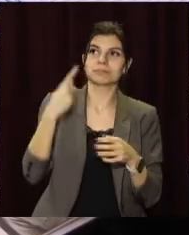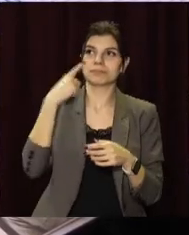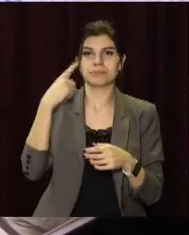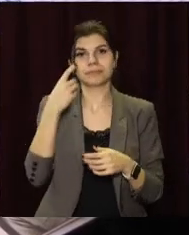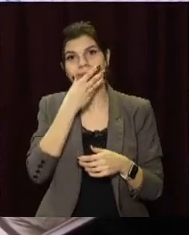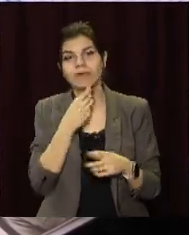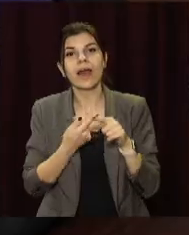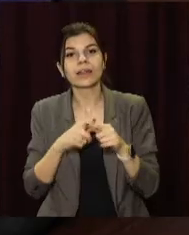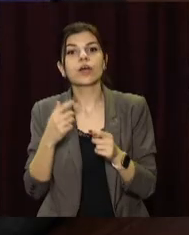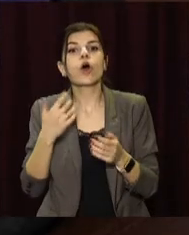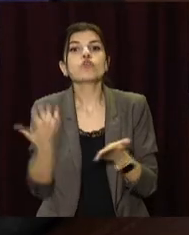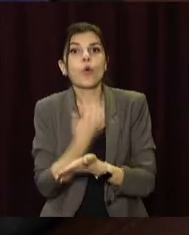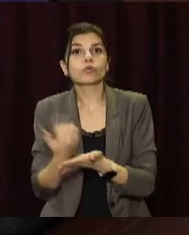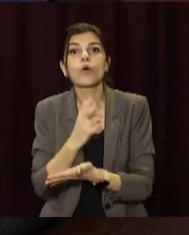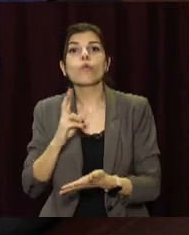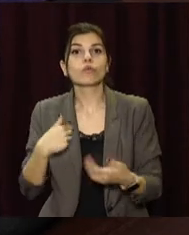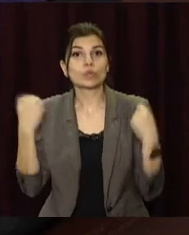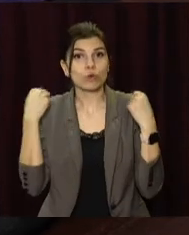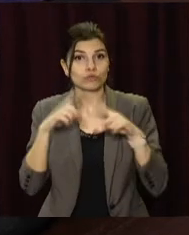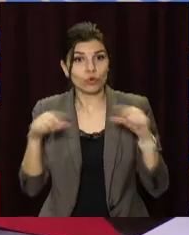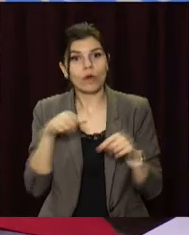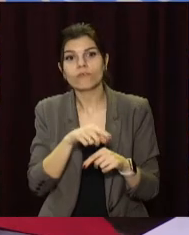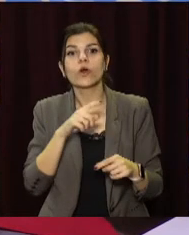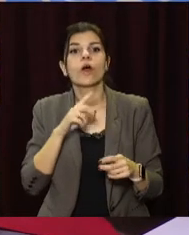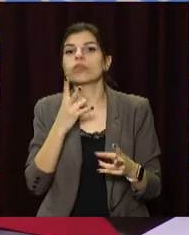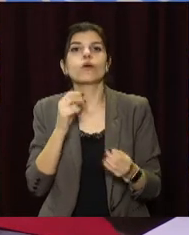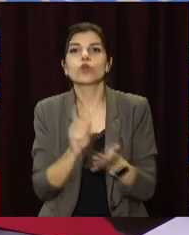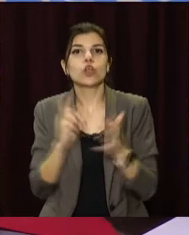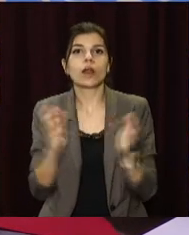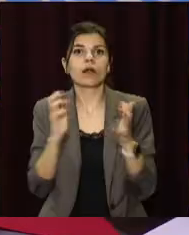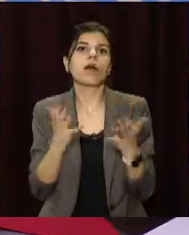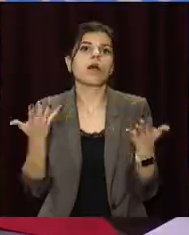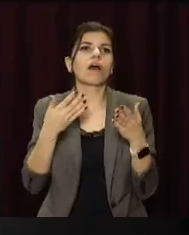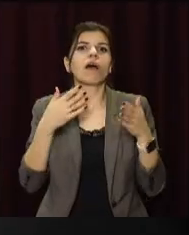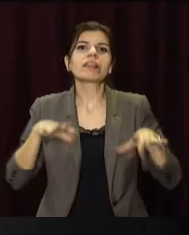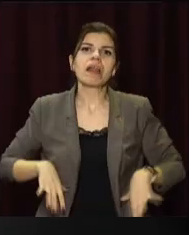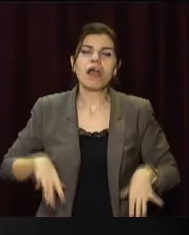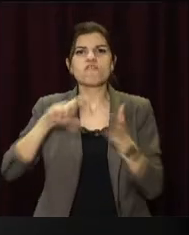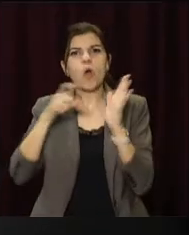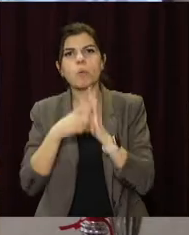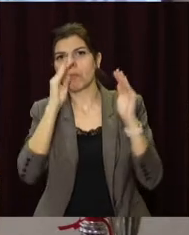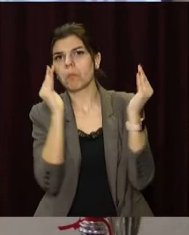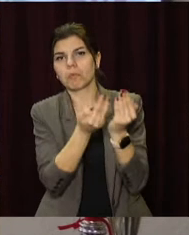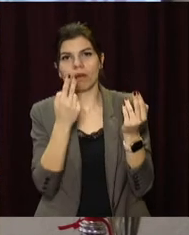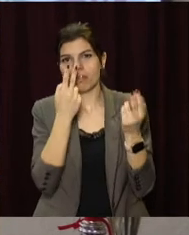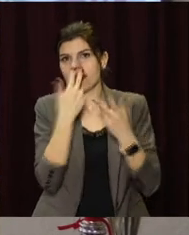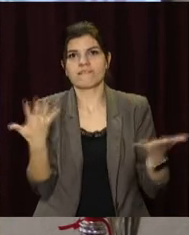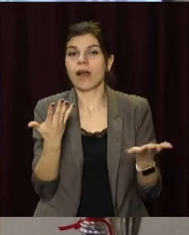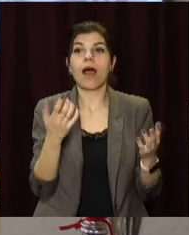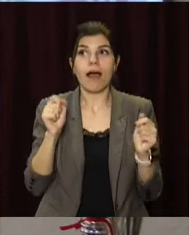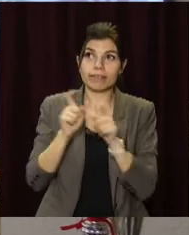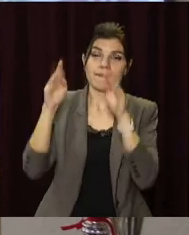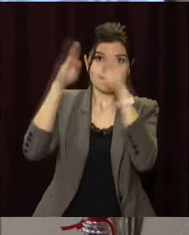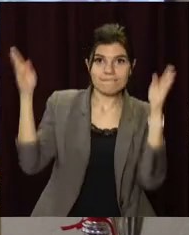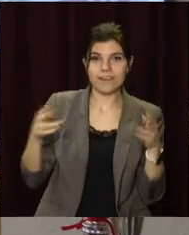міста. Я вважаю, що достиження ті, які є в нашій спортивній школі, вони не повинні зберігатися десь в тренерських, в кімнатах. Ознайомився з проєктом